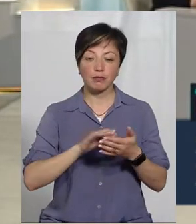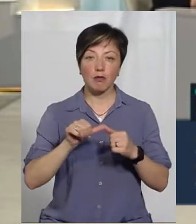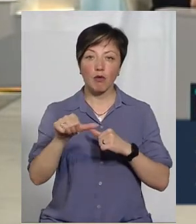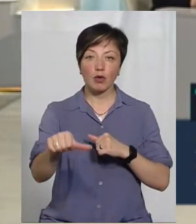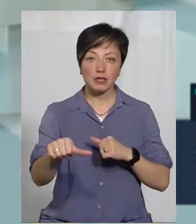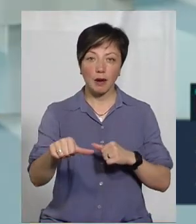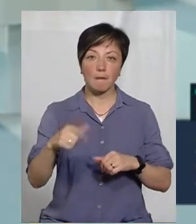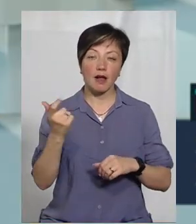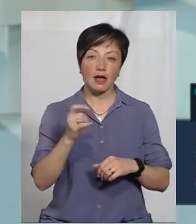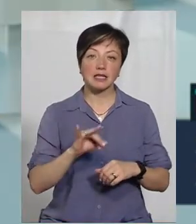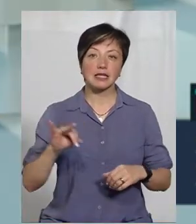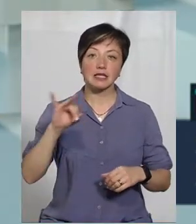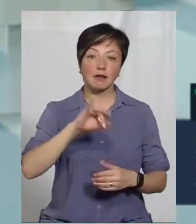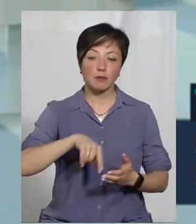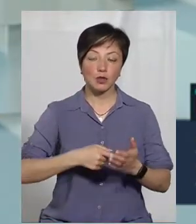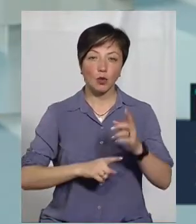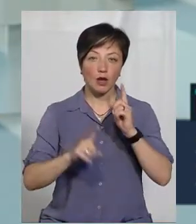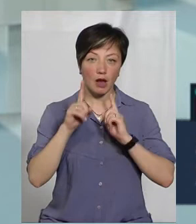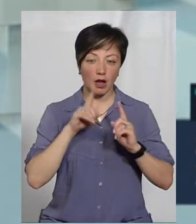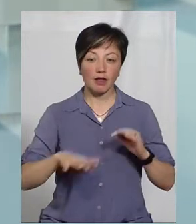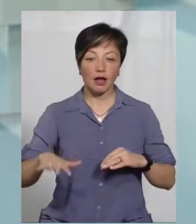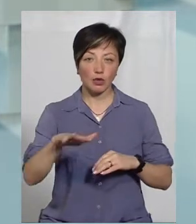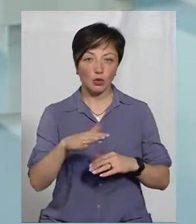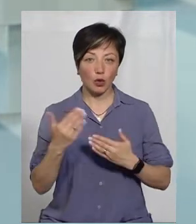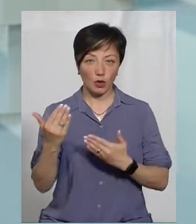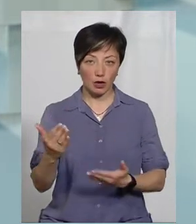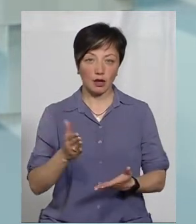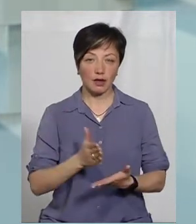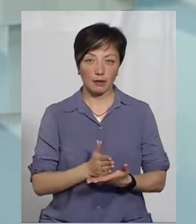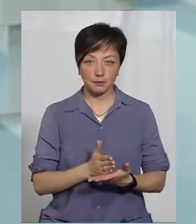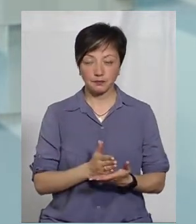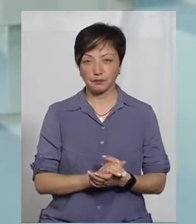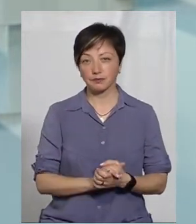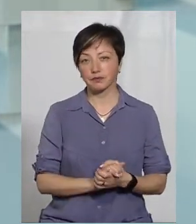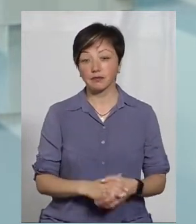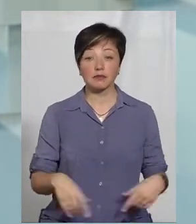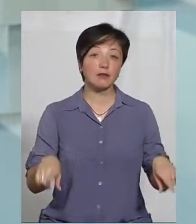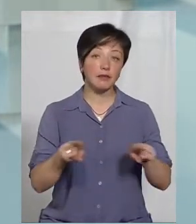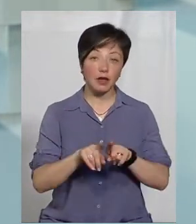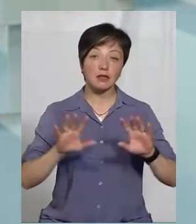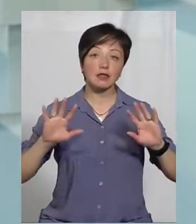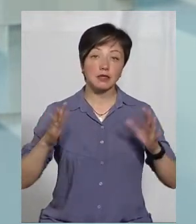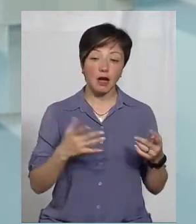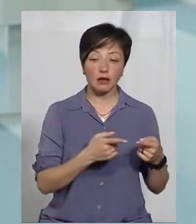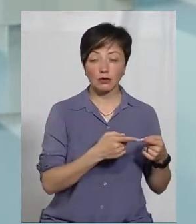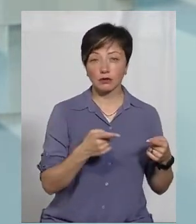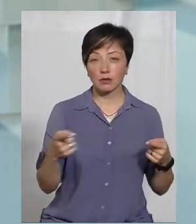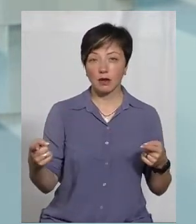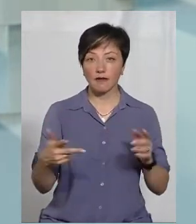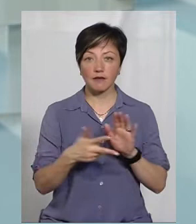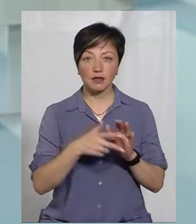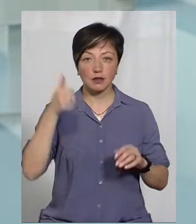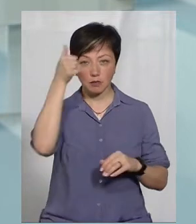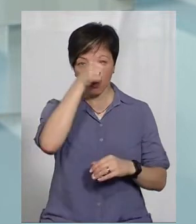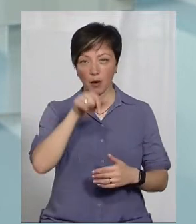саме із Яслівської міської ради, на території якої в нас знаходиться. І так сталося, що впродовж вісьми років